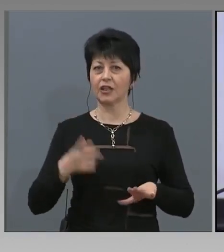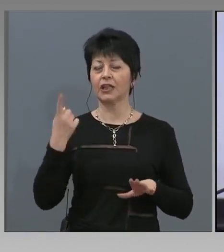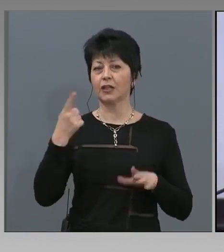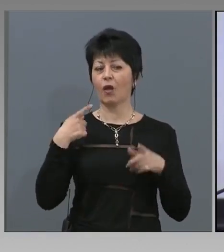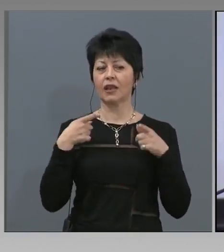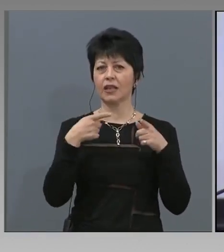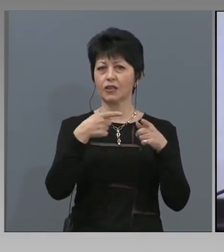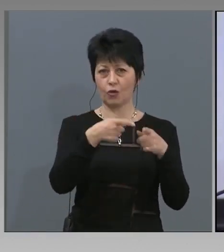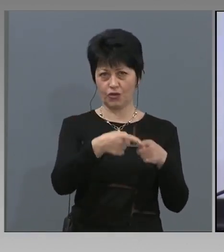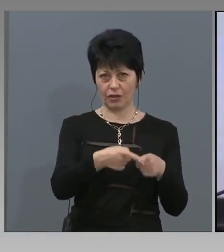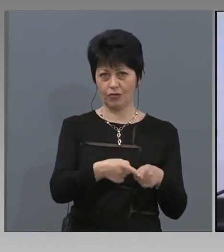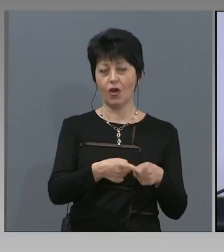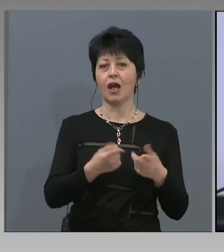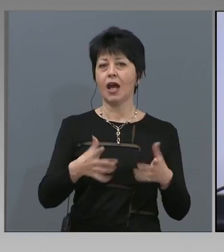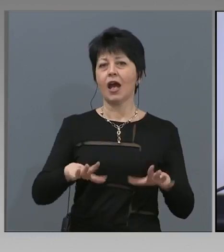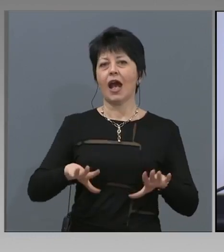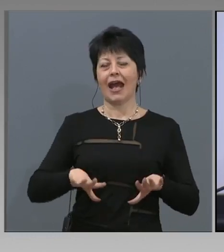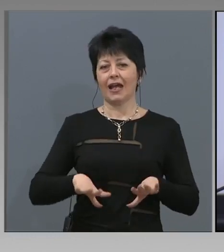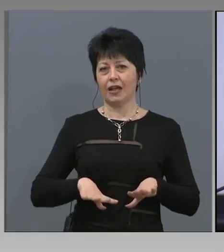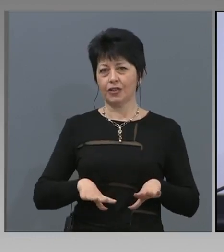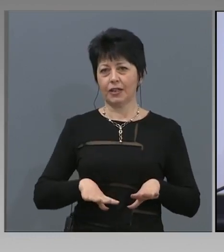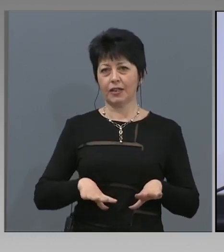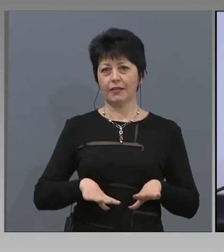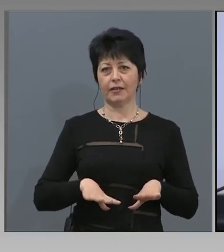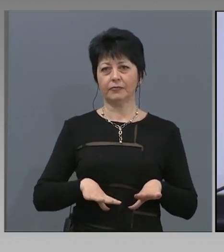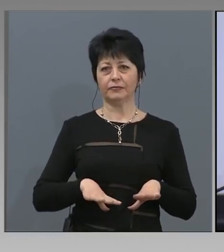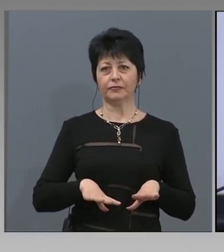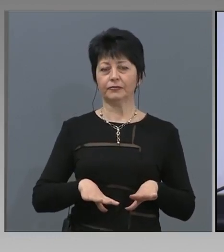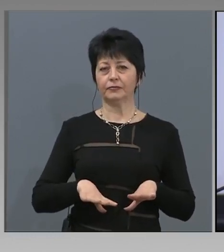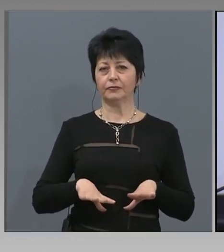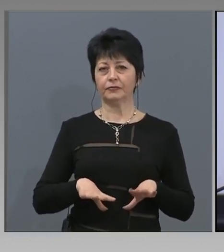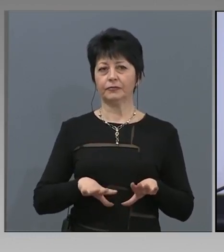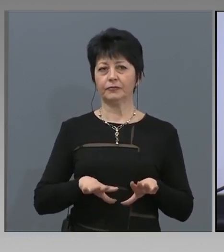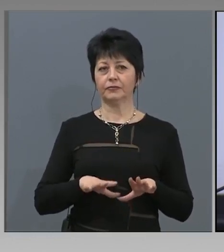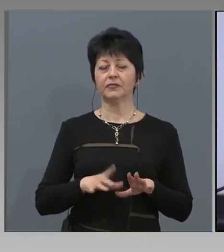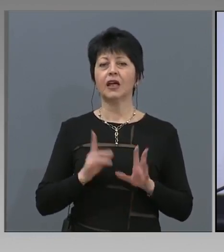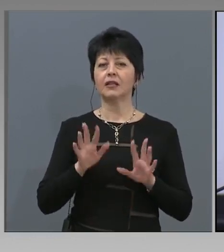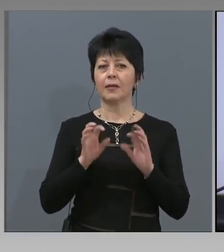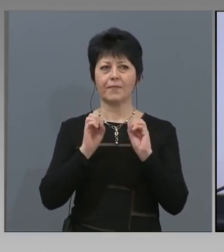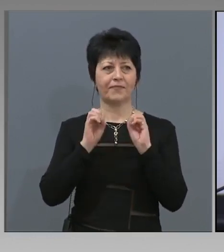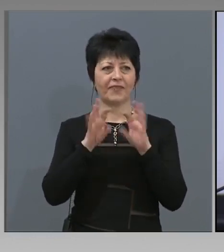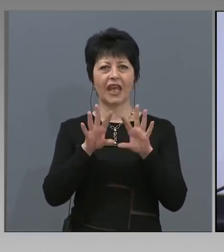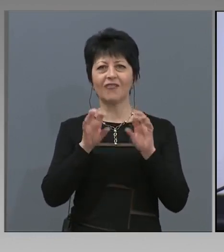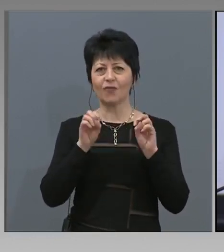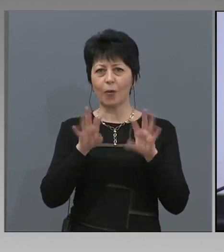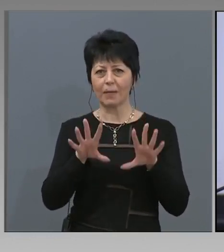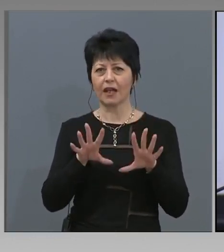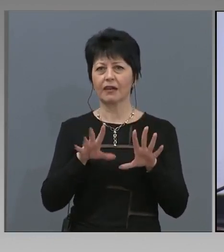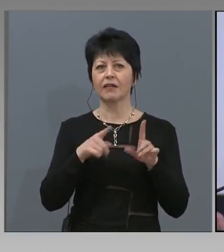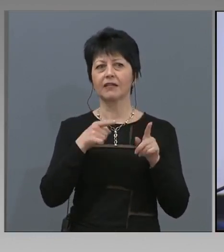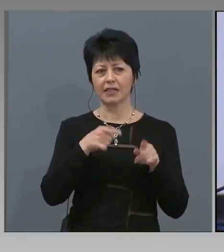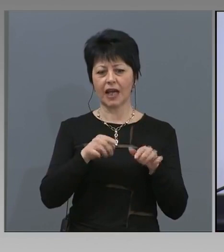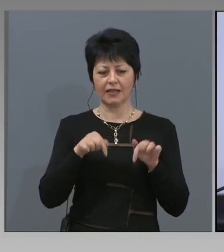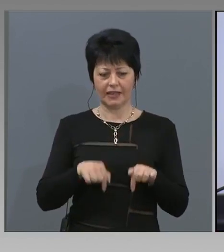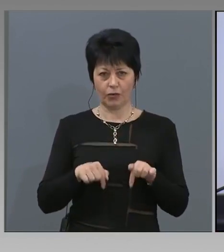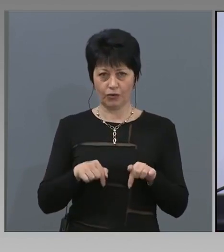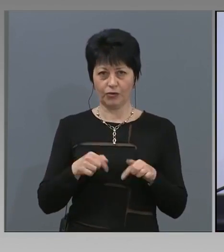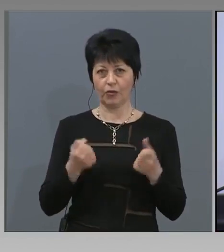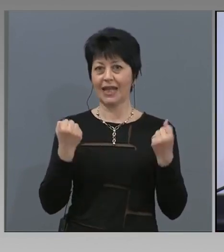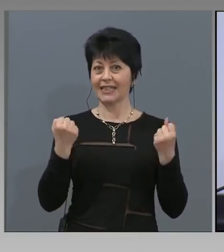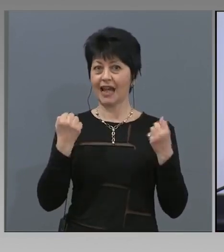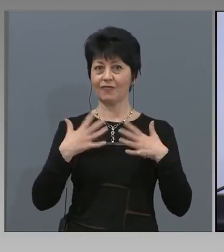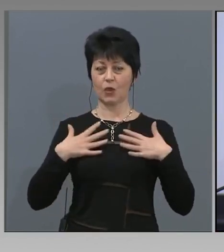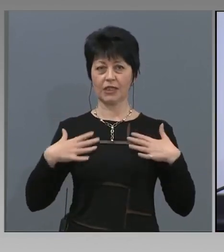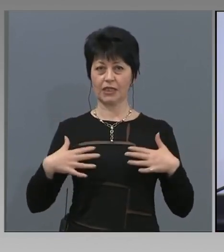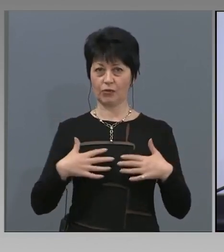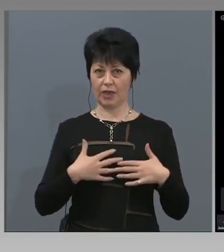проактивно гражданите да информират за текущито си здравно състояние и